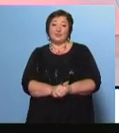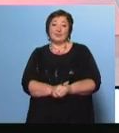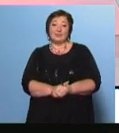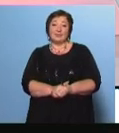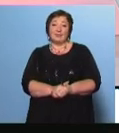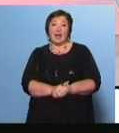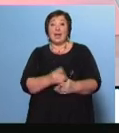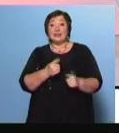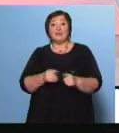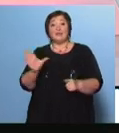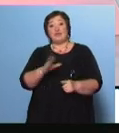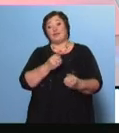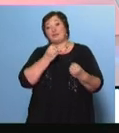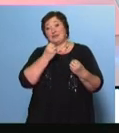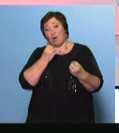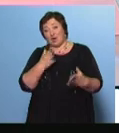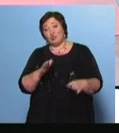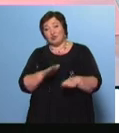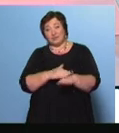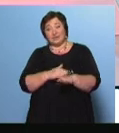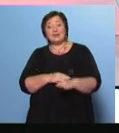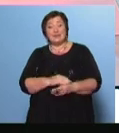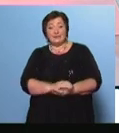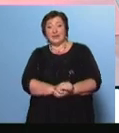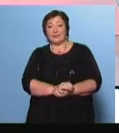На этом наш выпуск завершен Удачи и до встречи